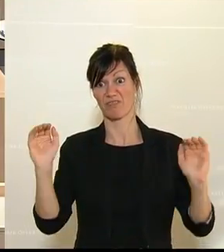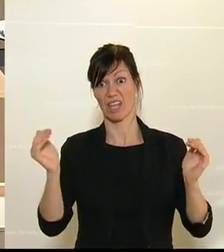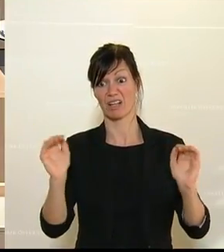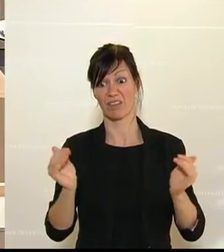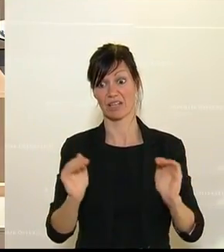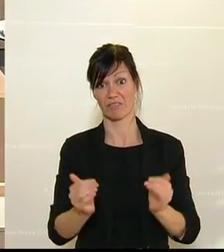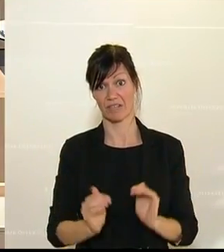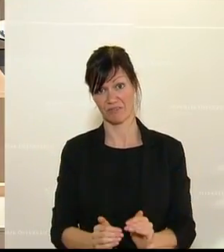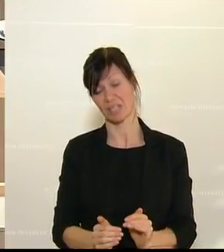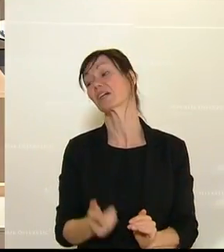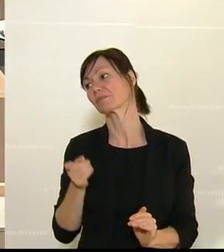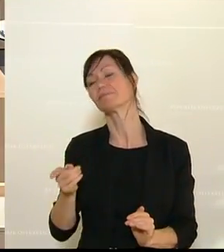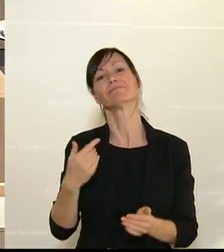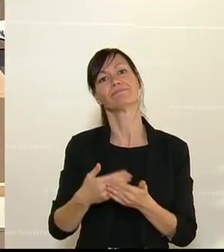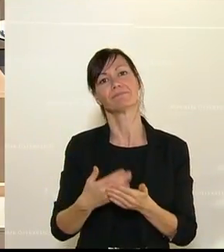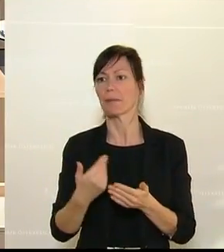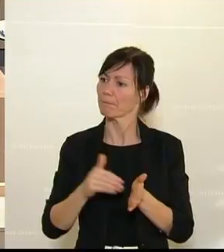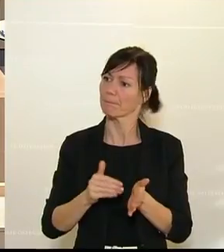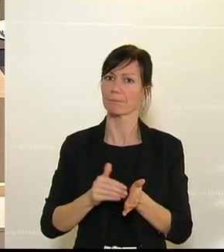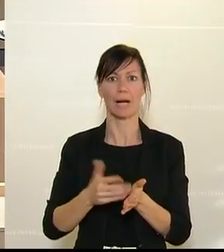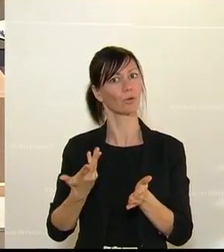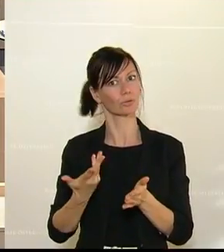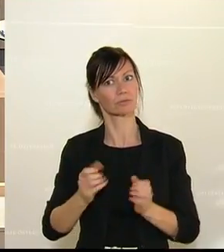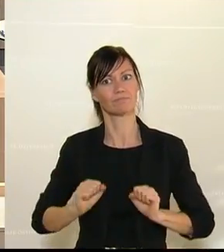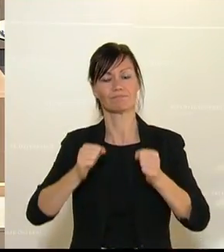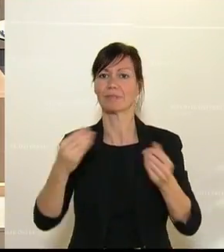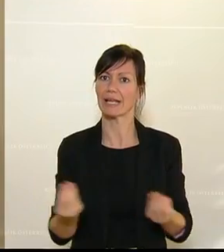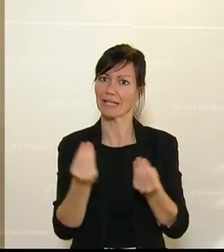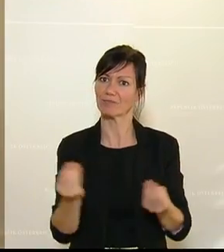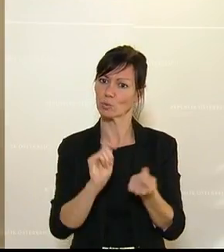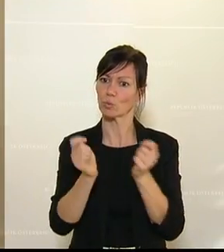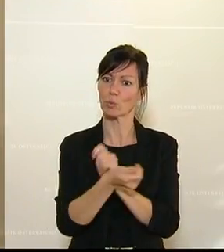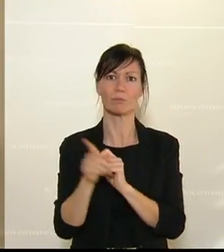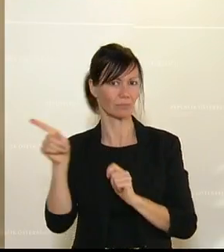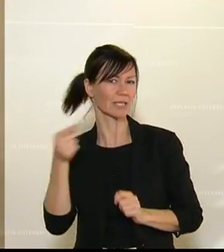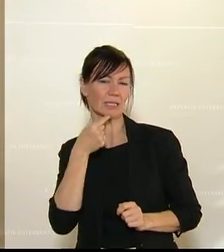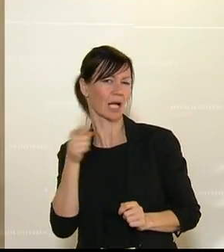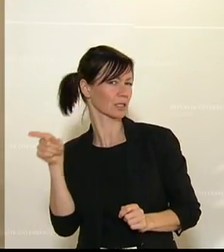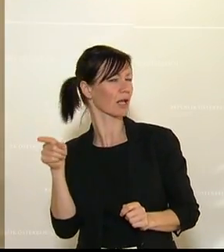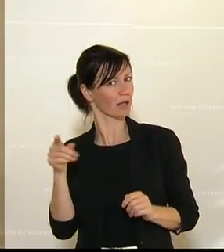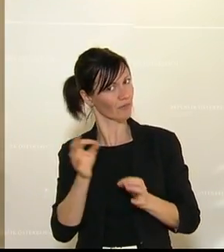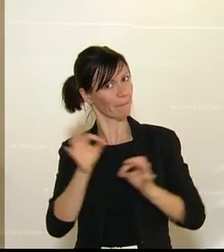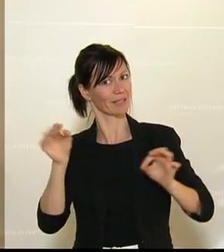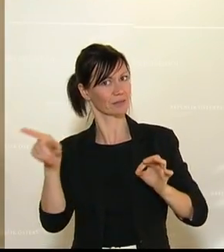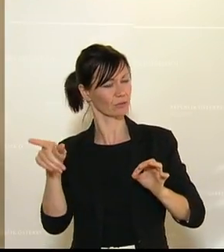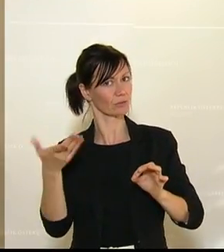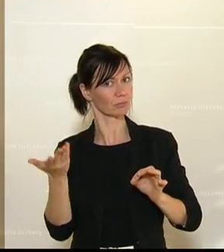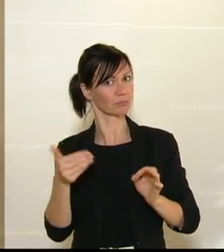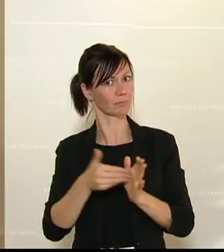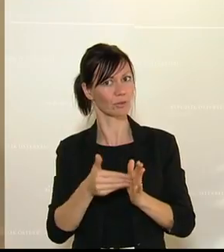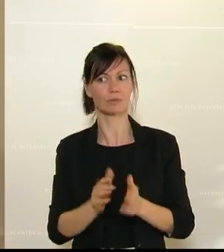zuerst gesagt, Verbesserungen in den nächsten Monaten und Jahren sind da angedacht. Eine Teiltauglichkeit, wie schon